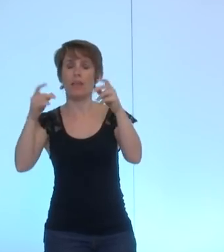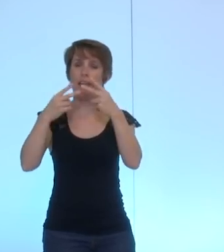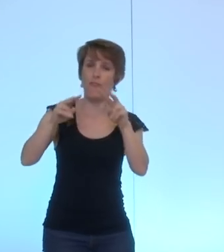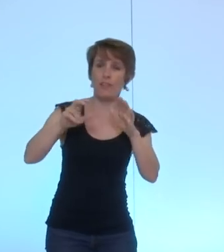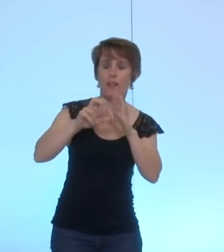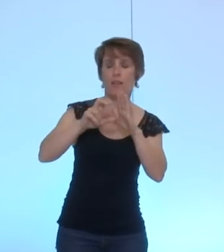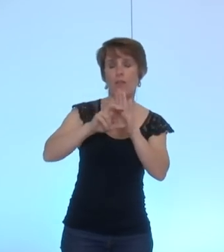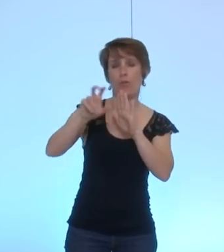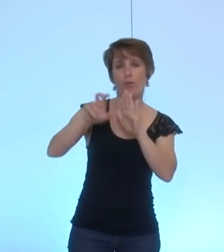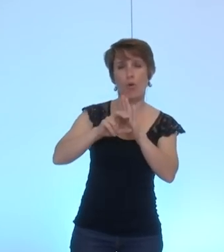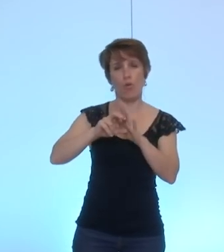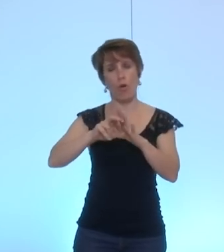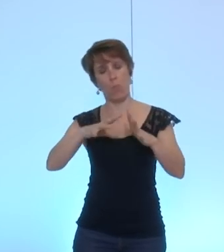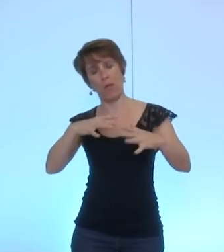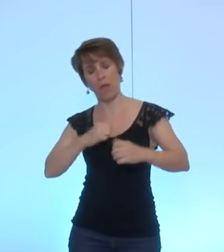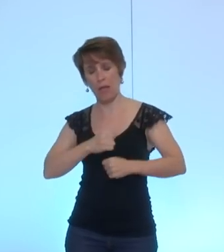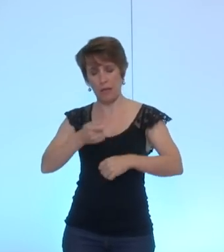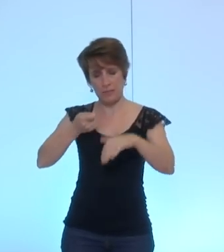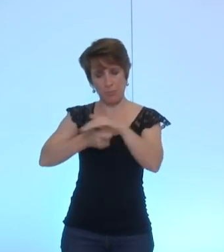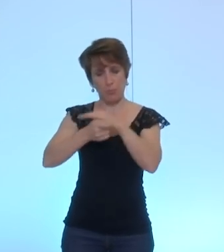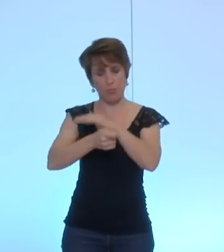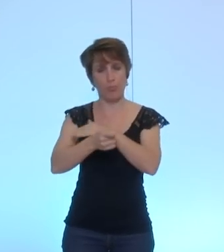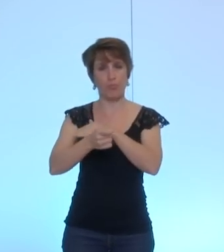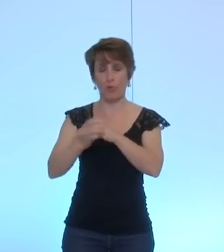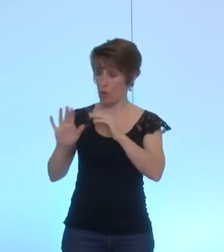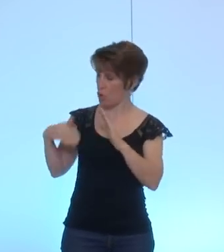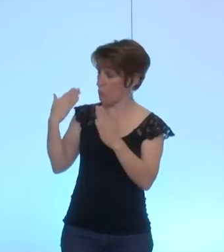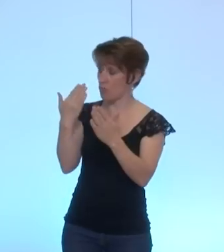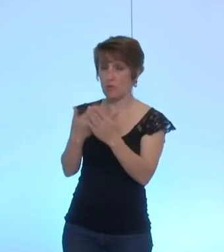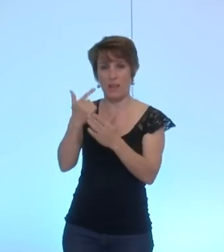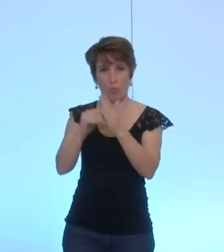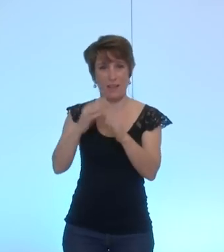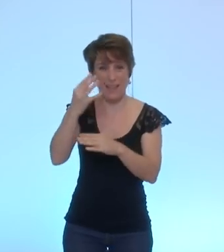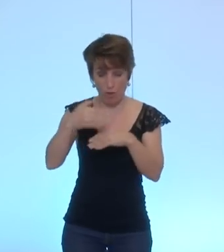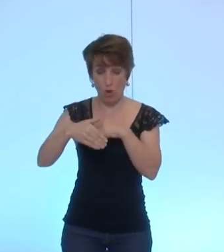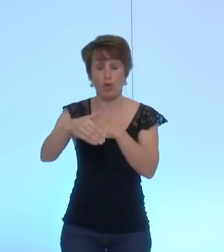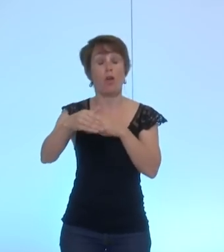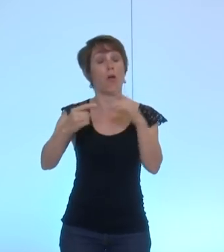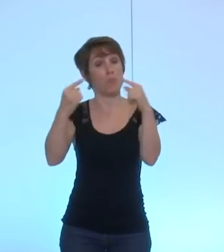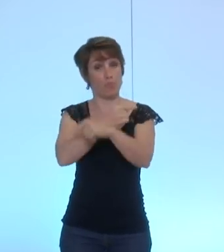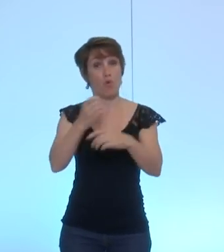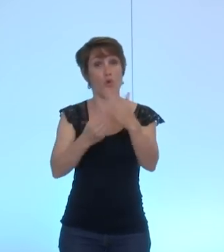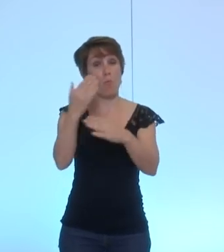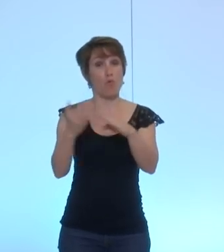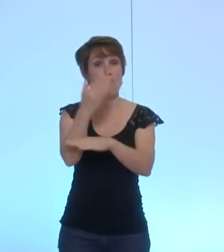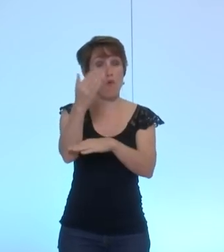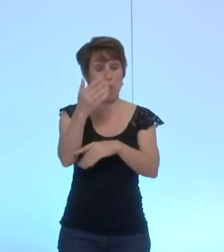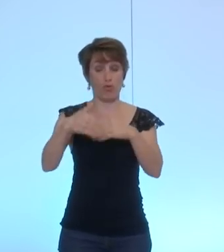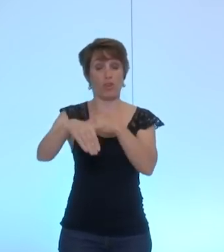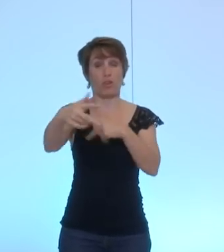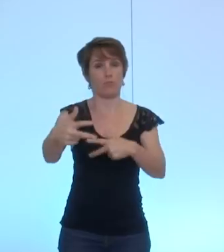honore les engagements pris avant 2014 et ne finance plus de nouveaux projets issus des pôles de compétitivité ou du Clara